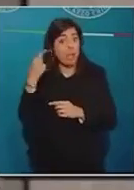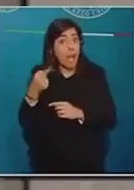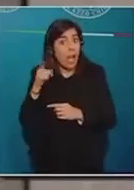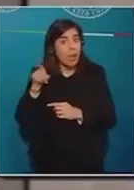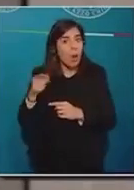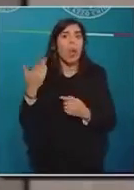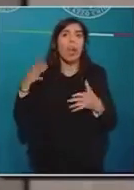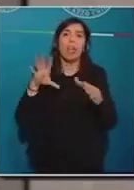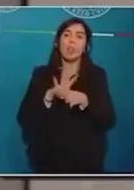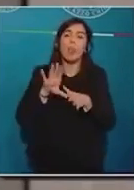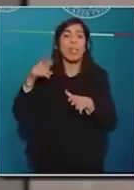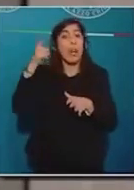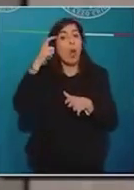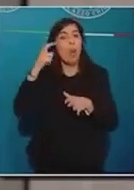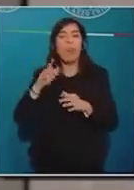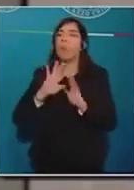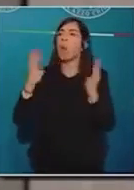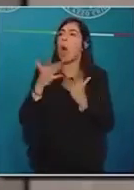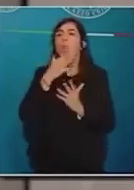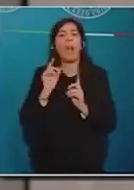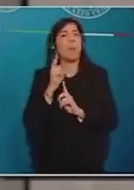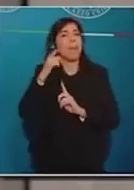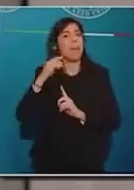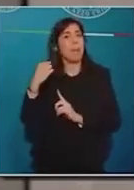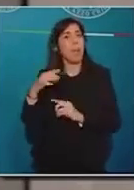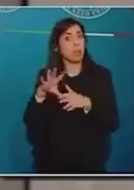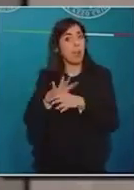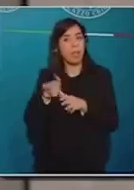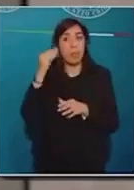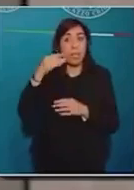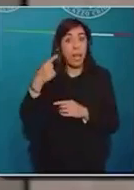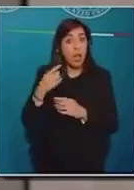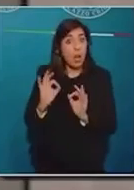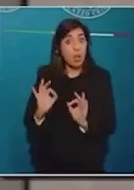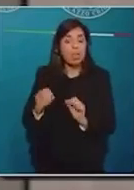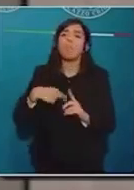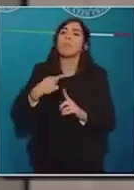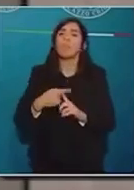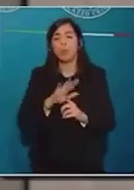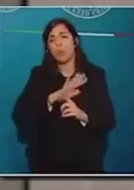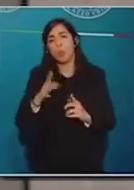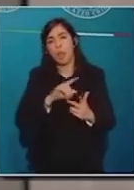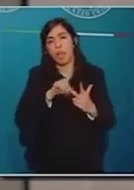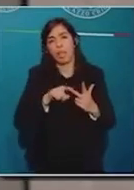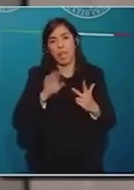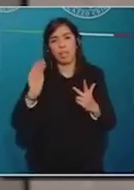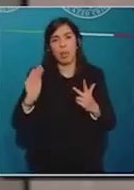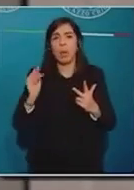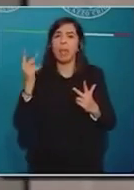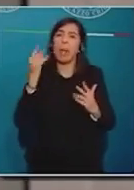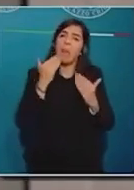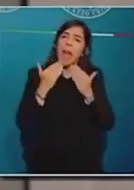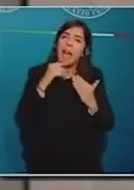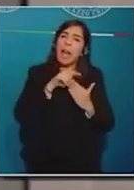e infine perché il Parlamento, scusi se cambio tema, non ha ancora ricevuto un cronoprogramma preciso